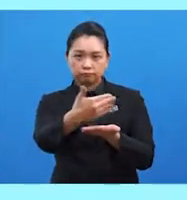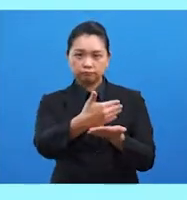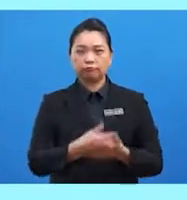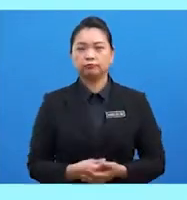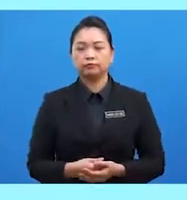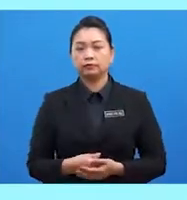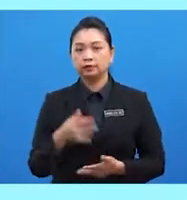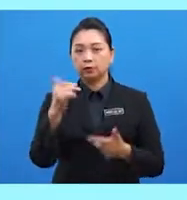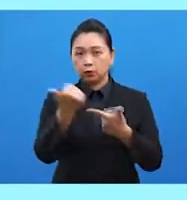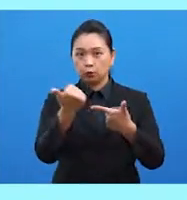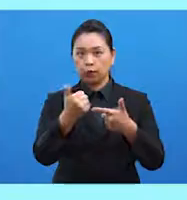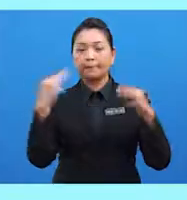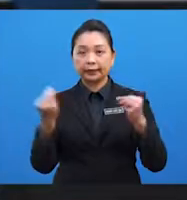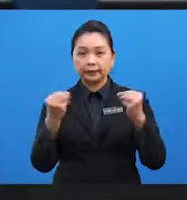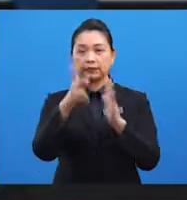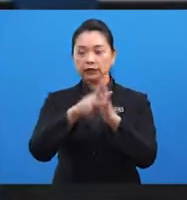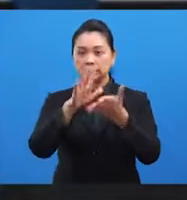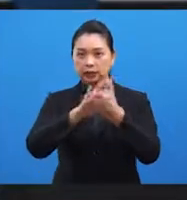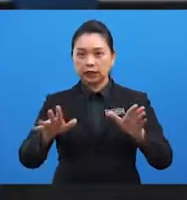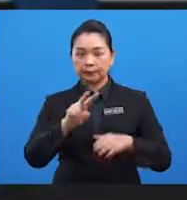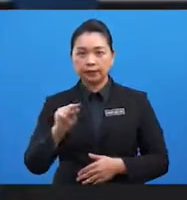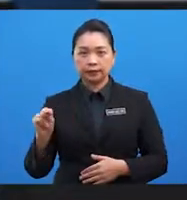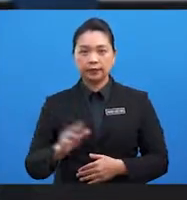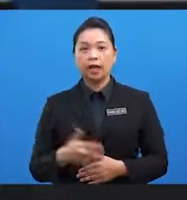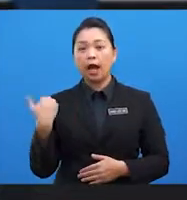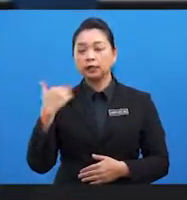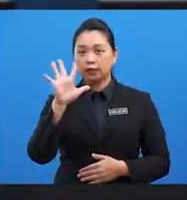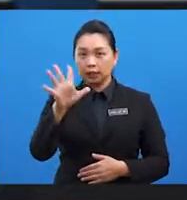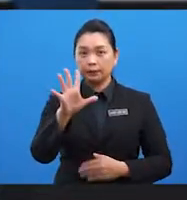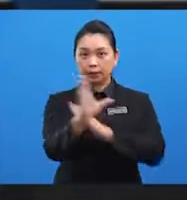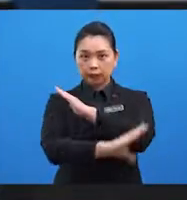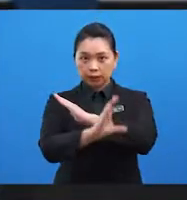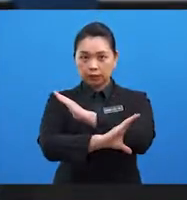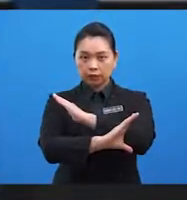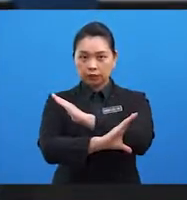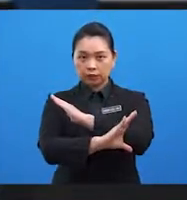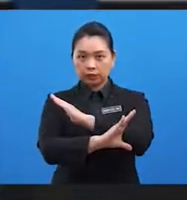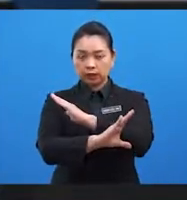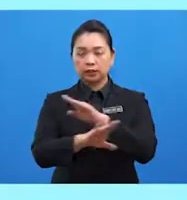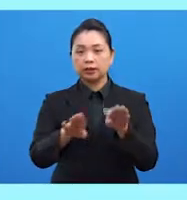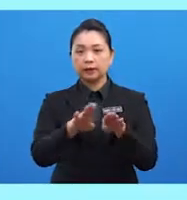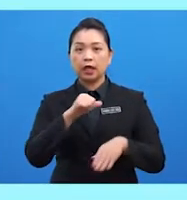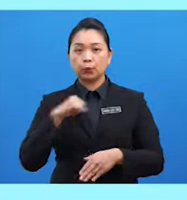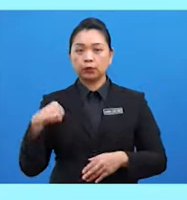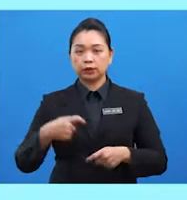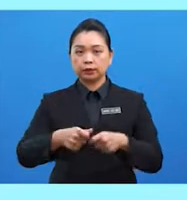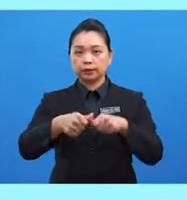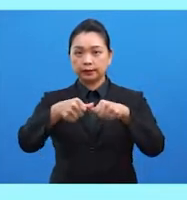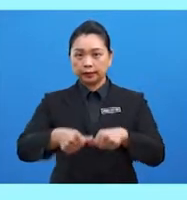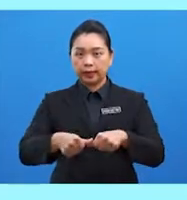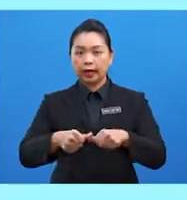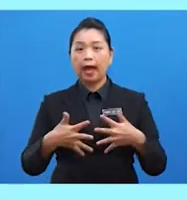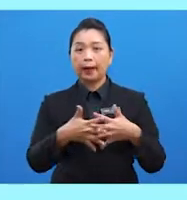Keselamatan UNSC. Terdiri daripada lima buah negara sebagai anggota tetap iaitu Amerika